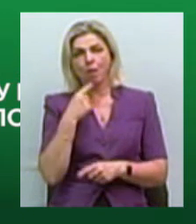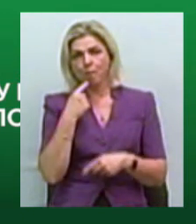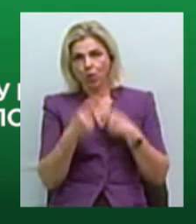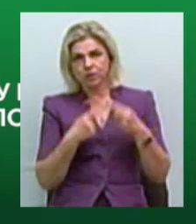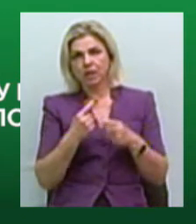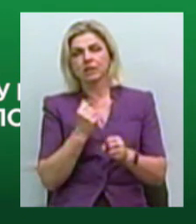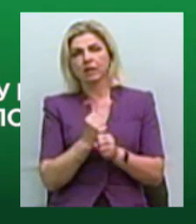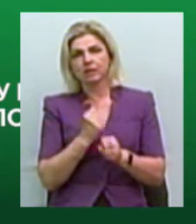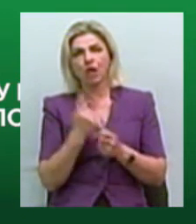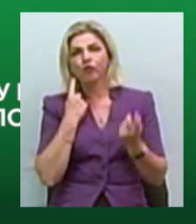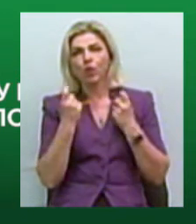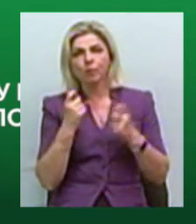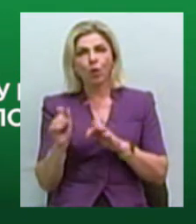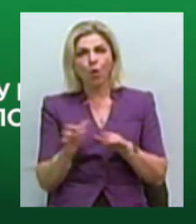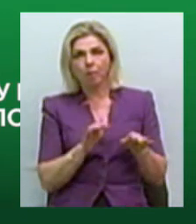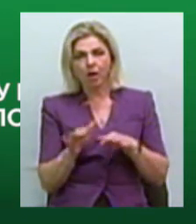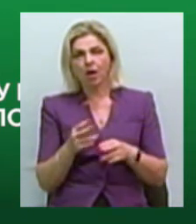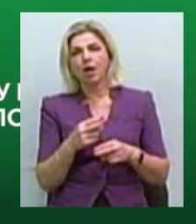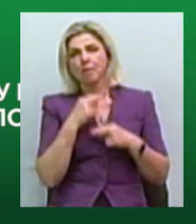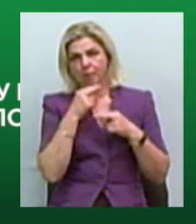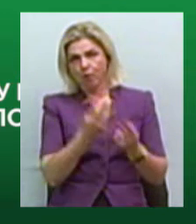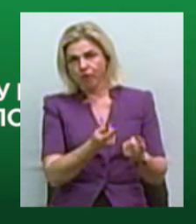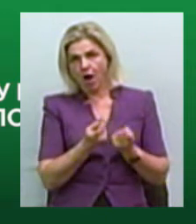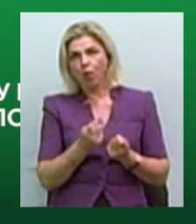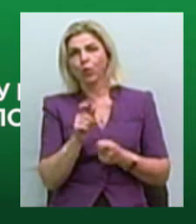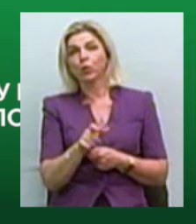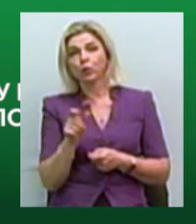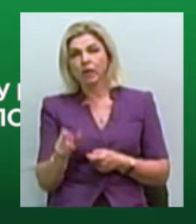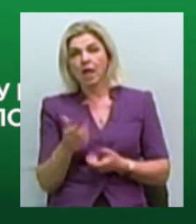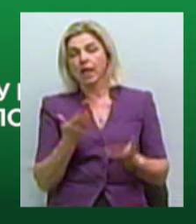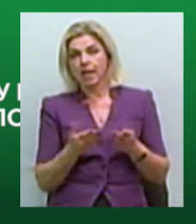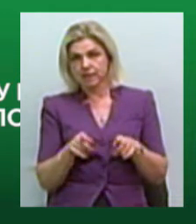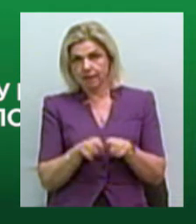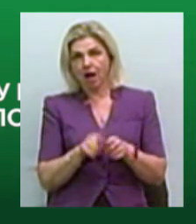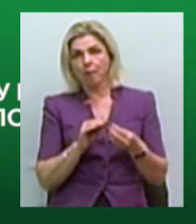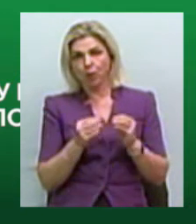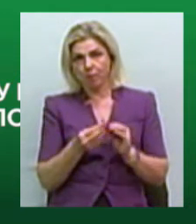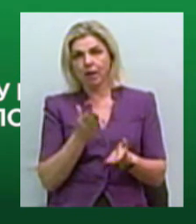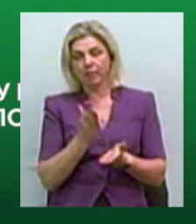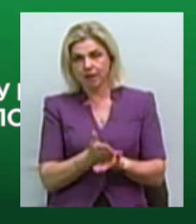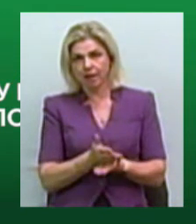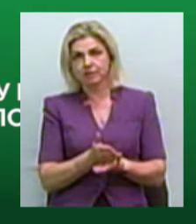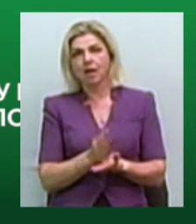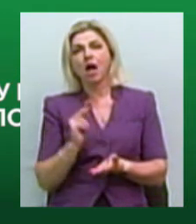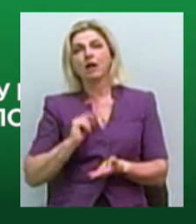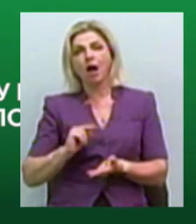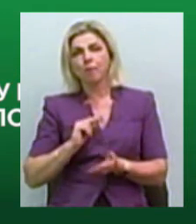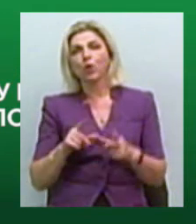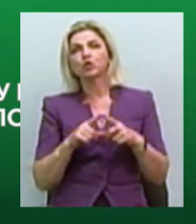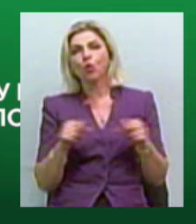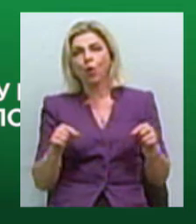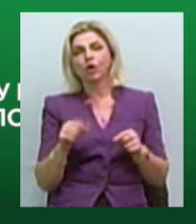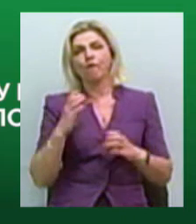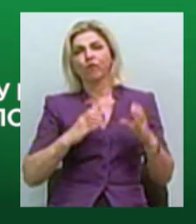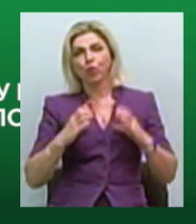проводити інформаційну кампанію, привертати увагу людей, що така проблема існує. Це робота в школах,